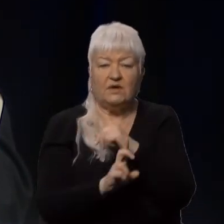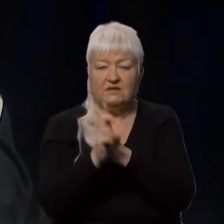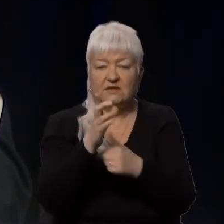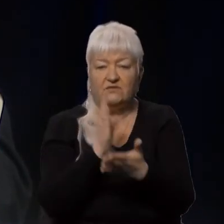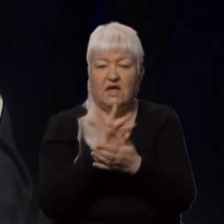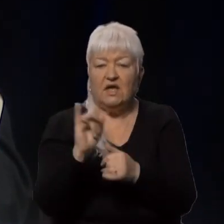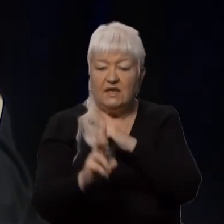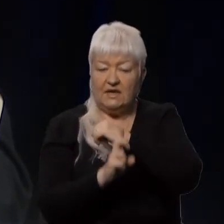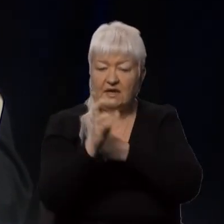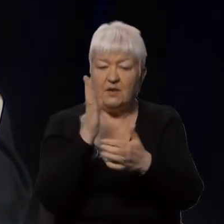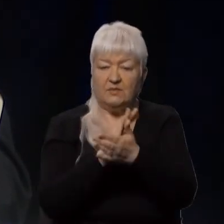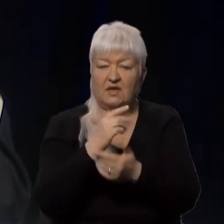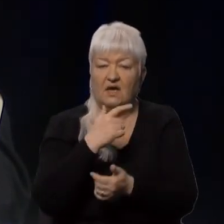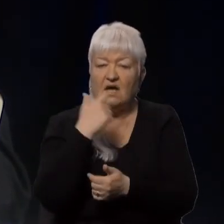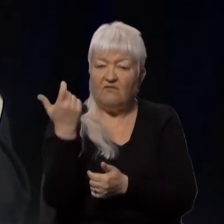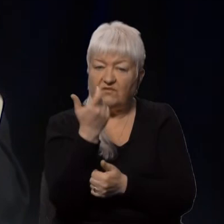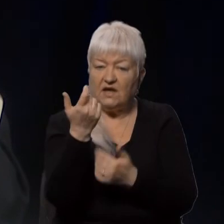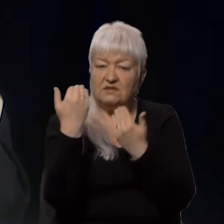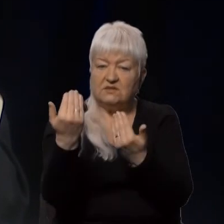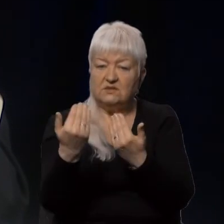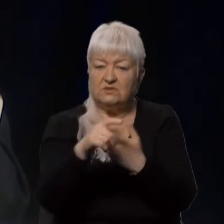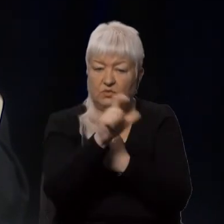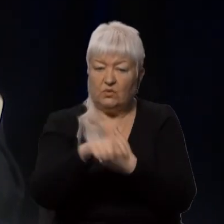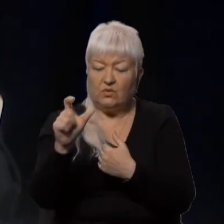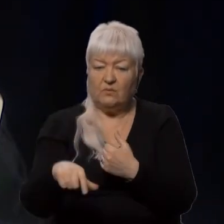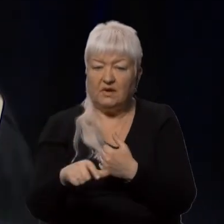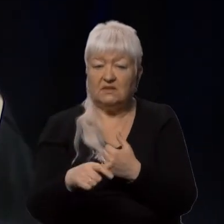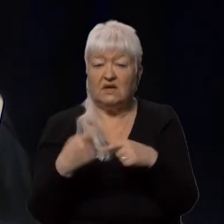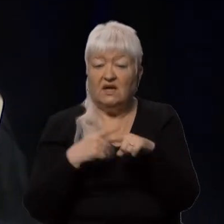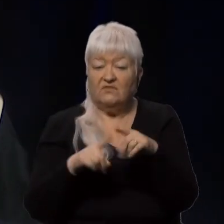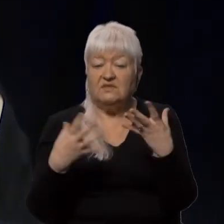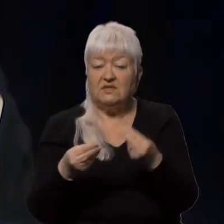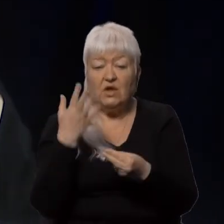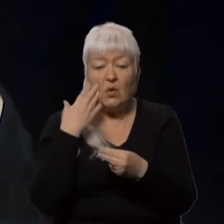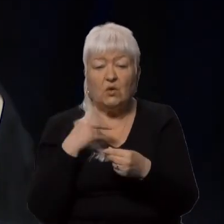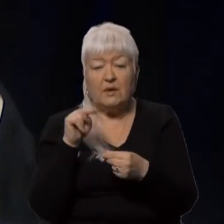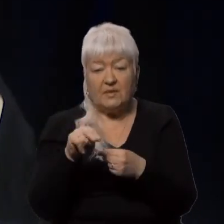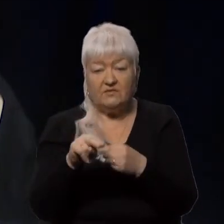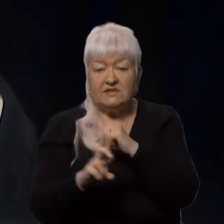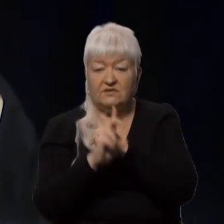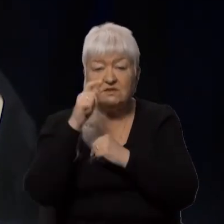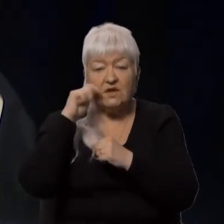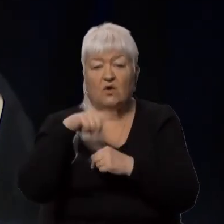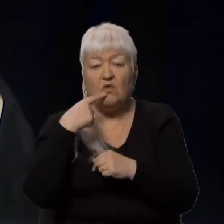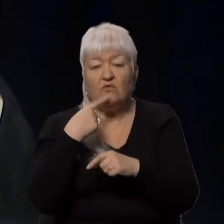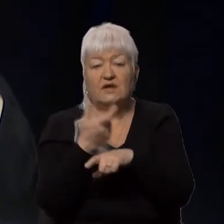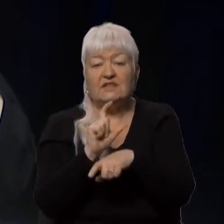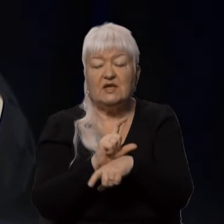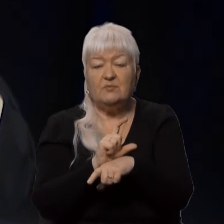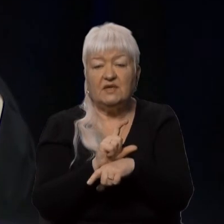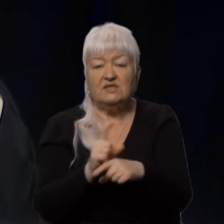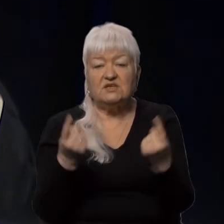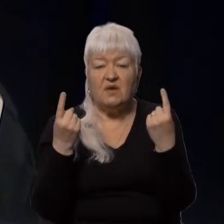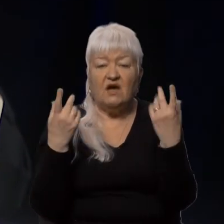є власністю громади. Тому зараз, ці дні, коли Православна Церква України каже, що найбільшим великоднім